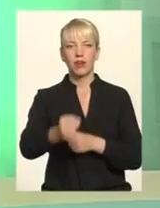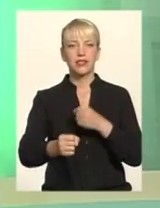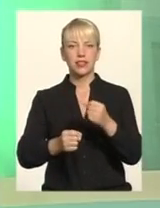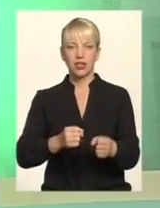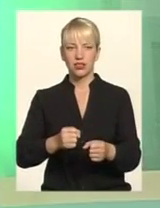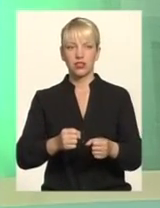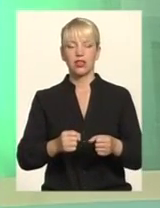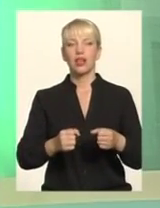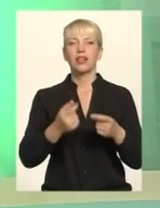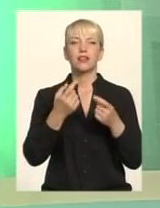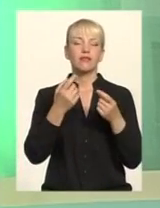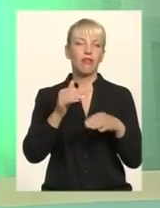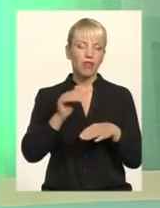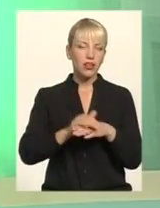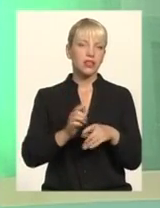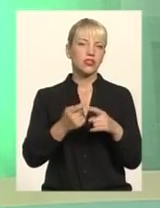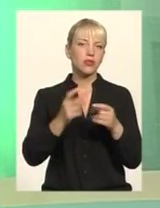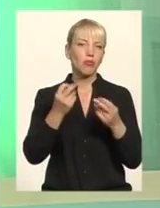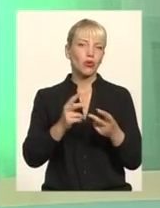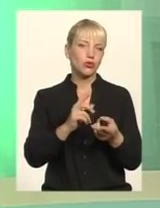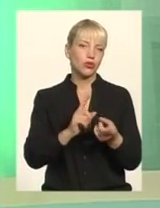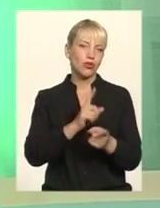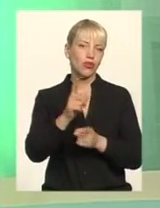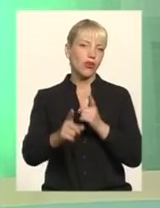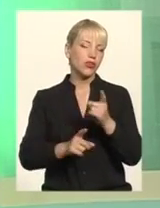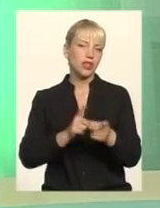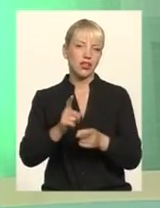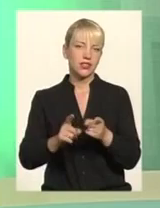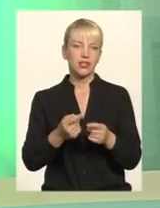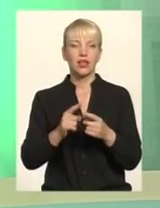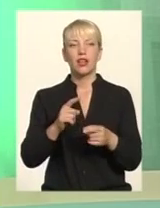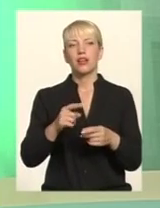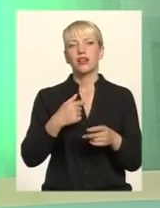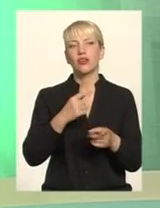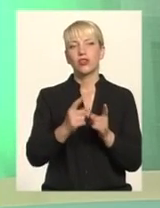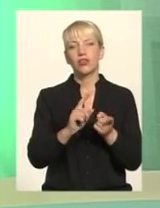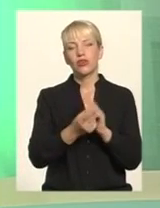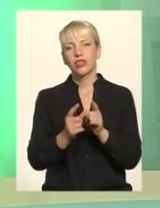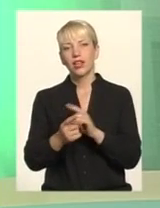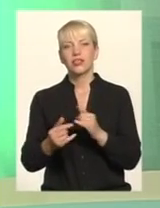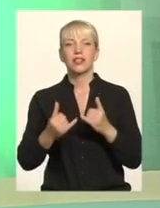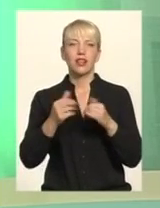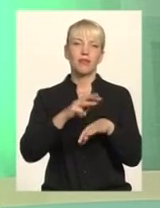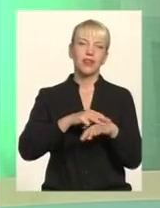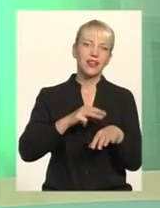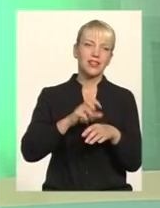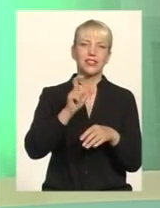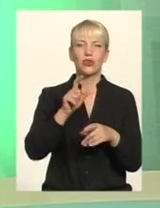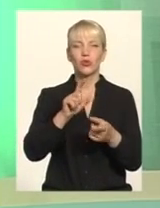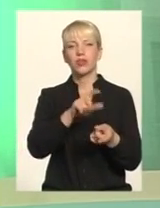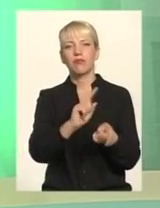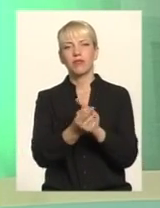Ротація йде, як і у ОДА, в міській раді, ротація йде в міліції, в прокуратурі Тобто, всі